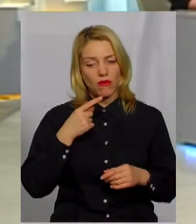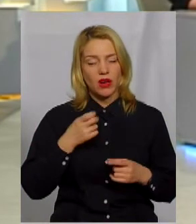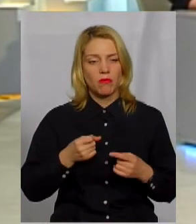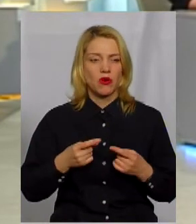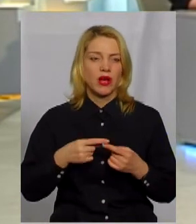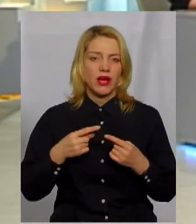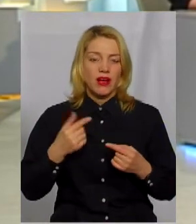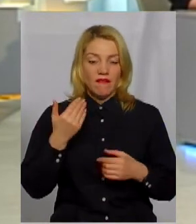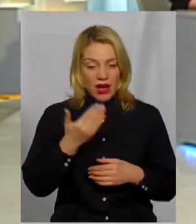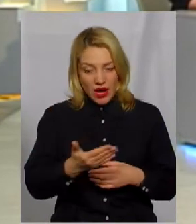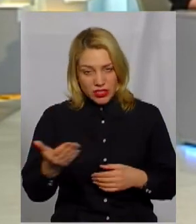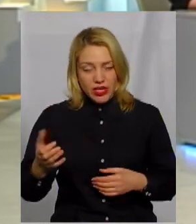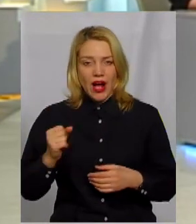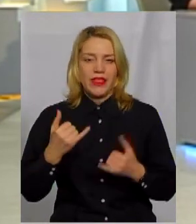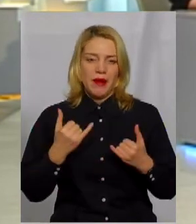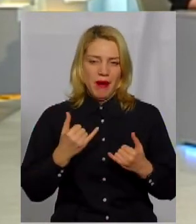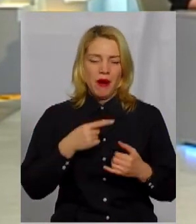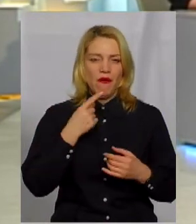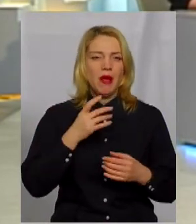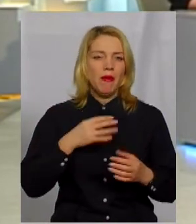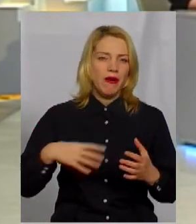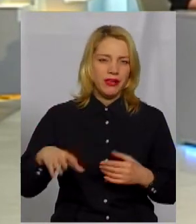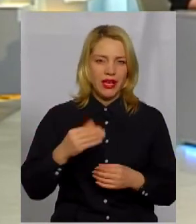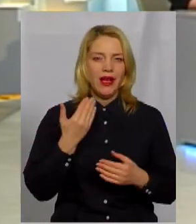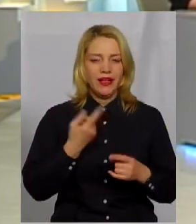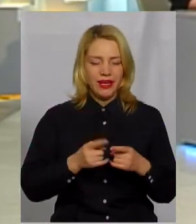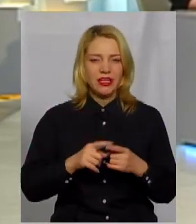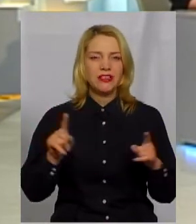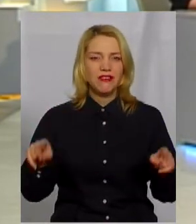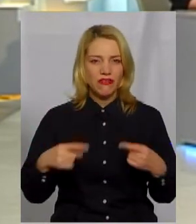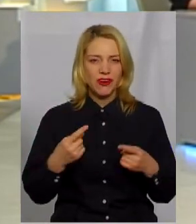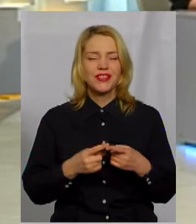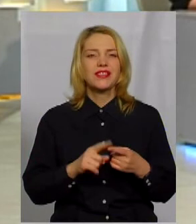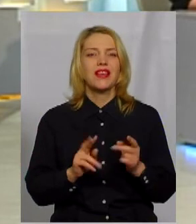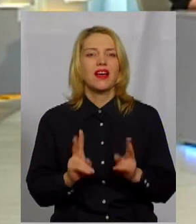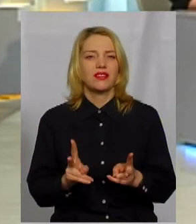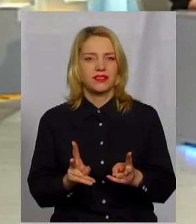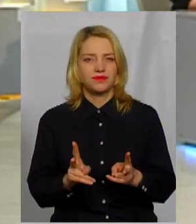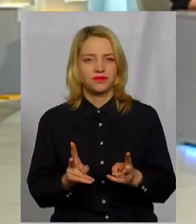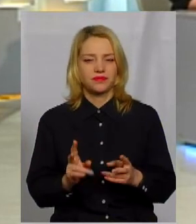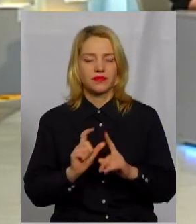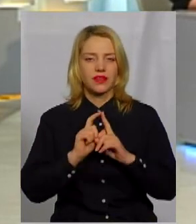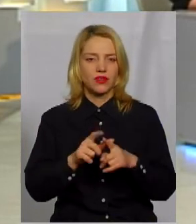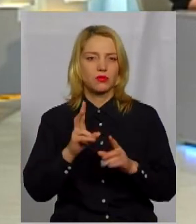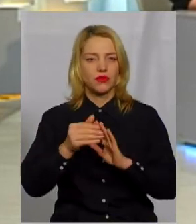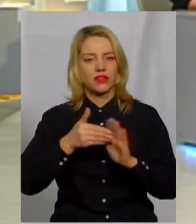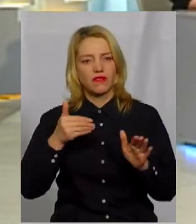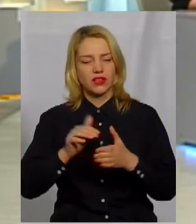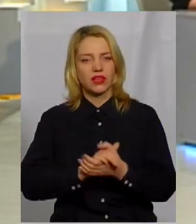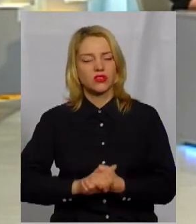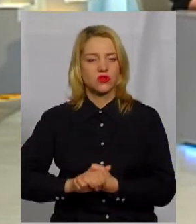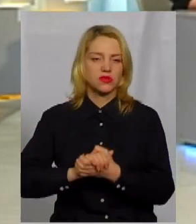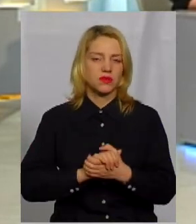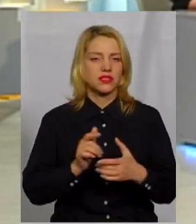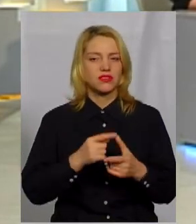взагалі про всі, їх створюють громадські організації. Це як відповідь на виклик суспільства?